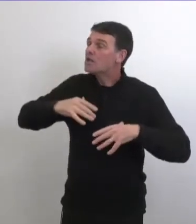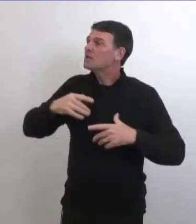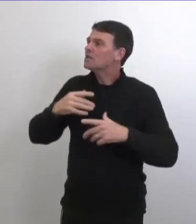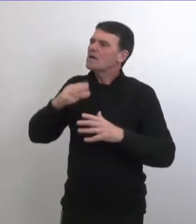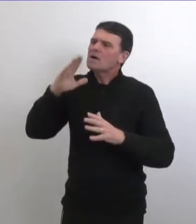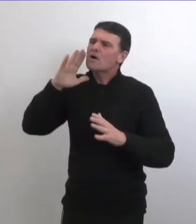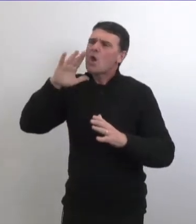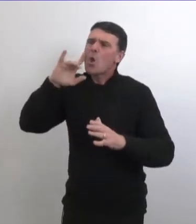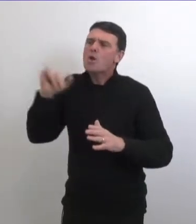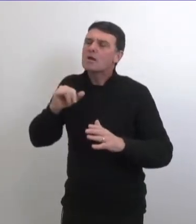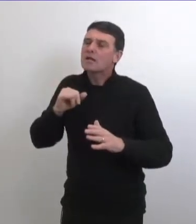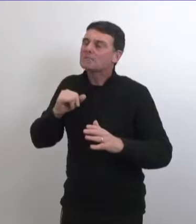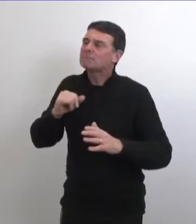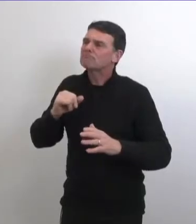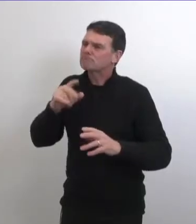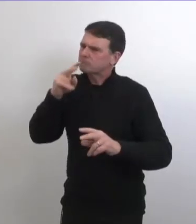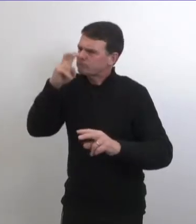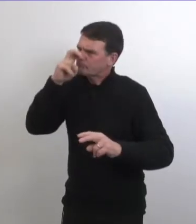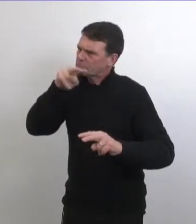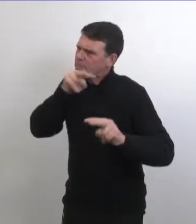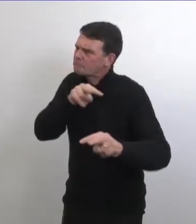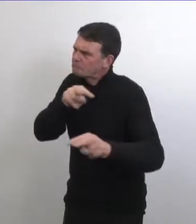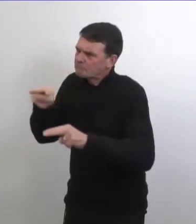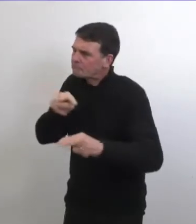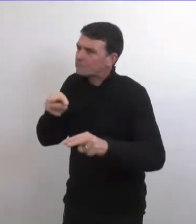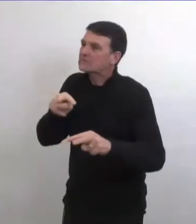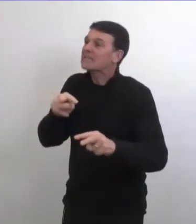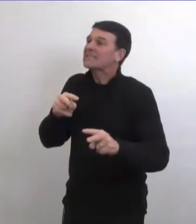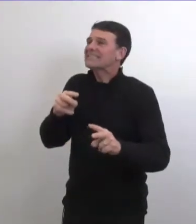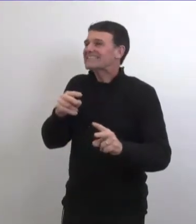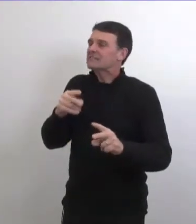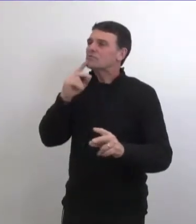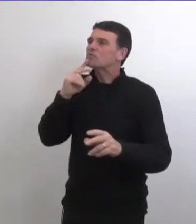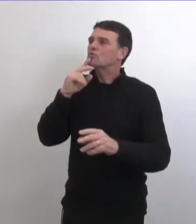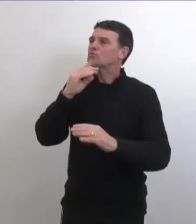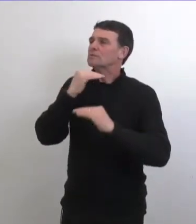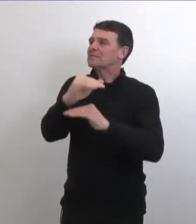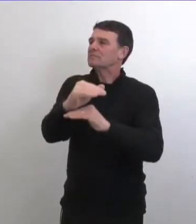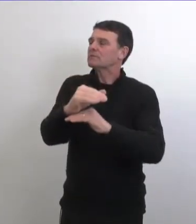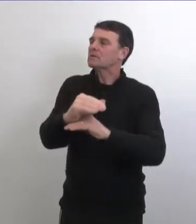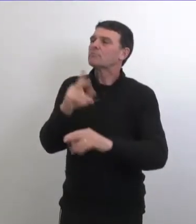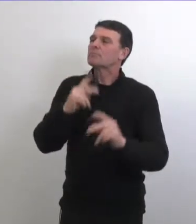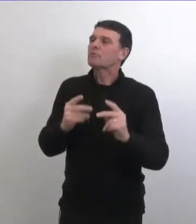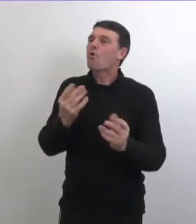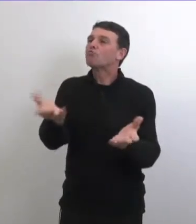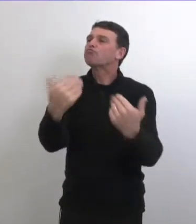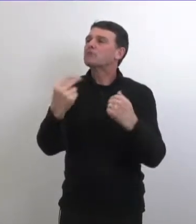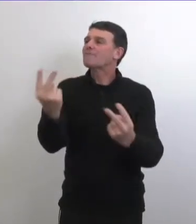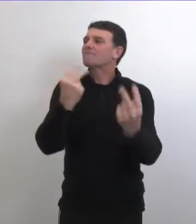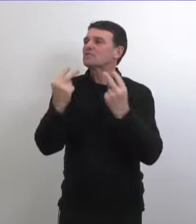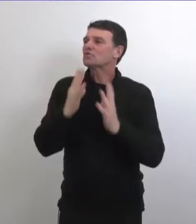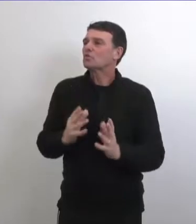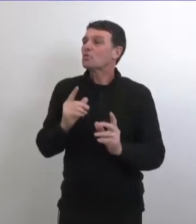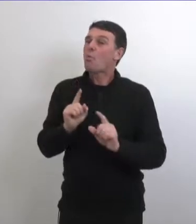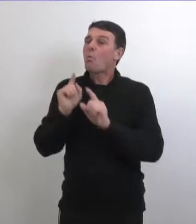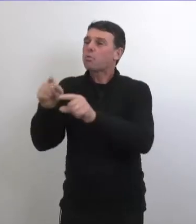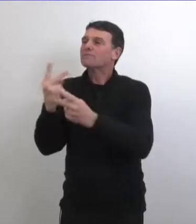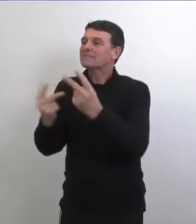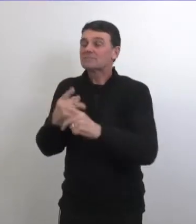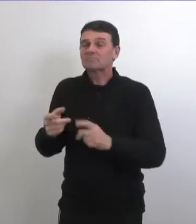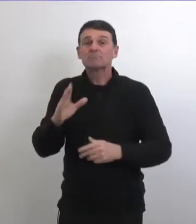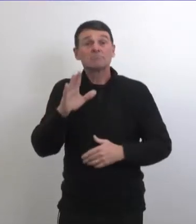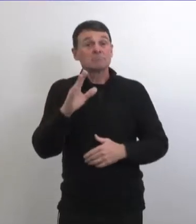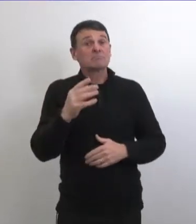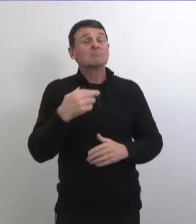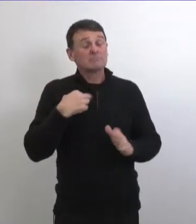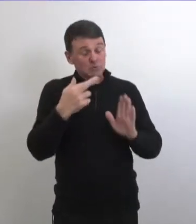alors pourriez vous décrire les mesures d'application de la loi qui vont être en place pendant les fêtes en particulier en ce qui concerne les gens qui